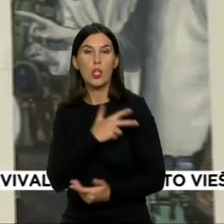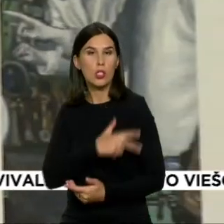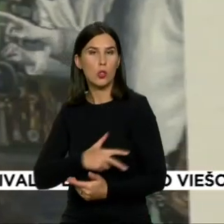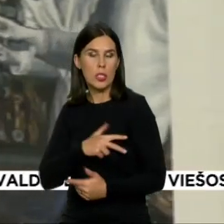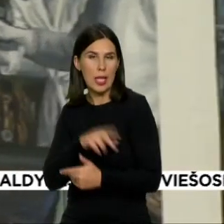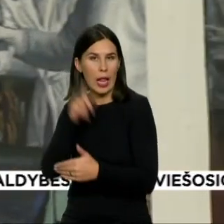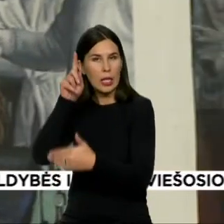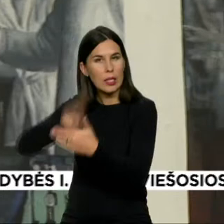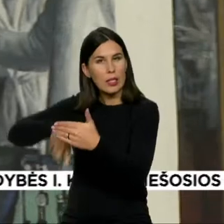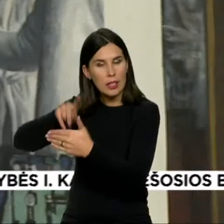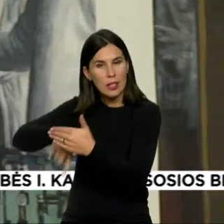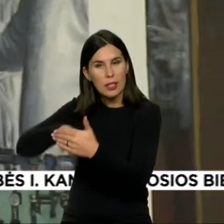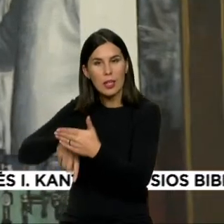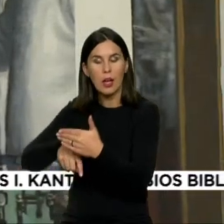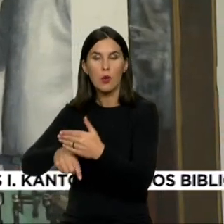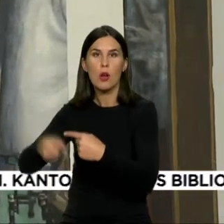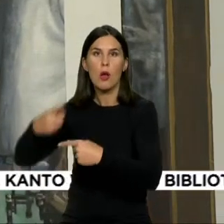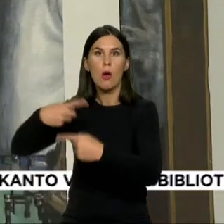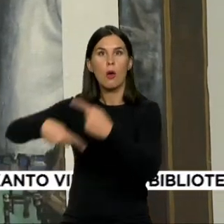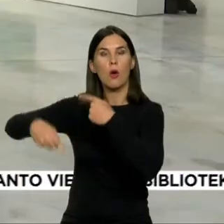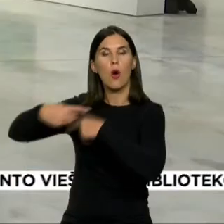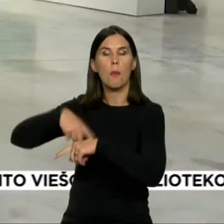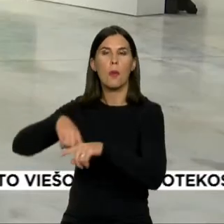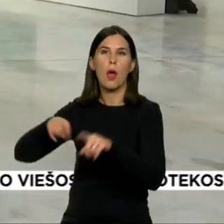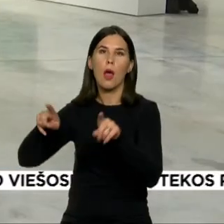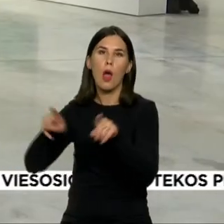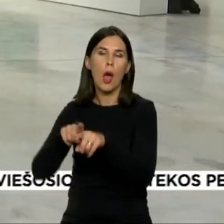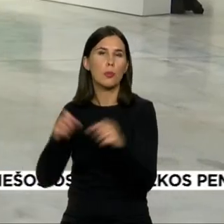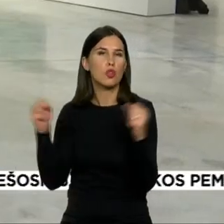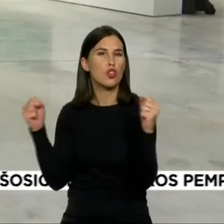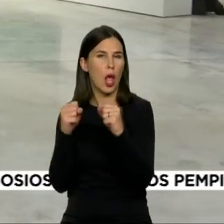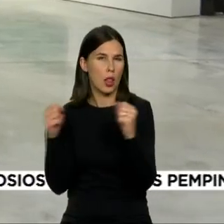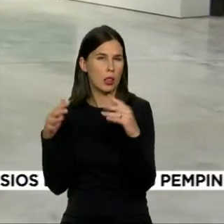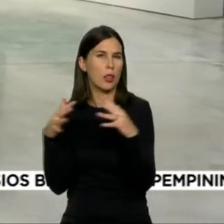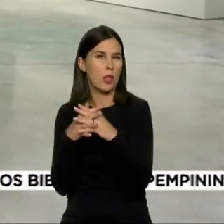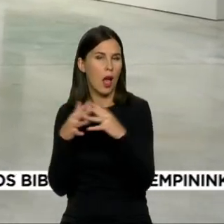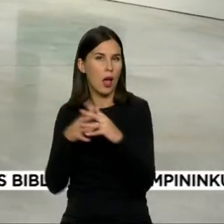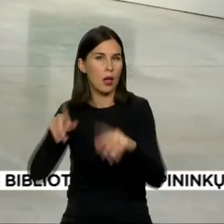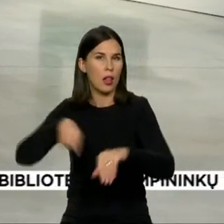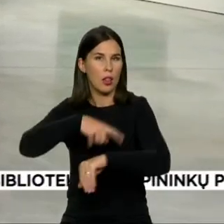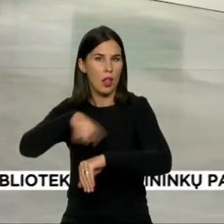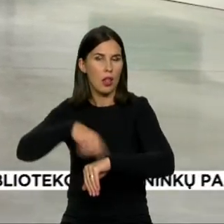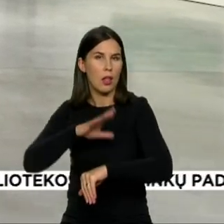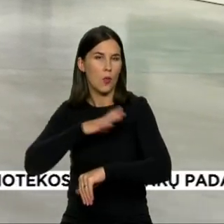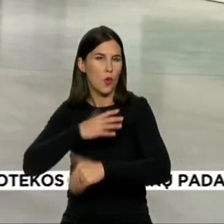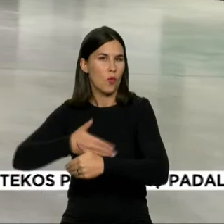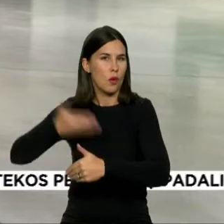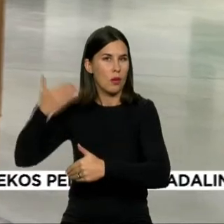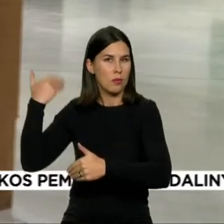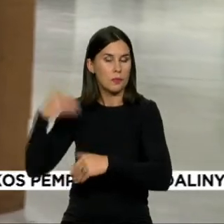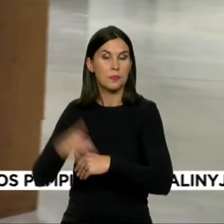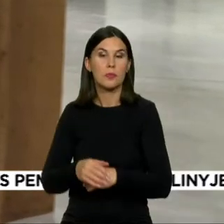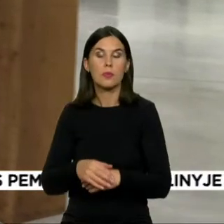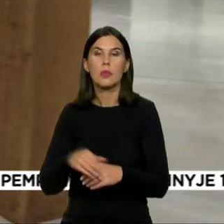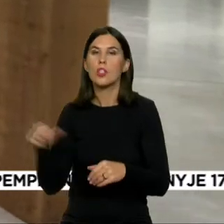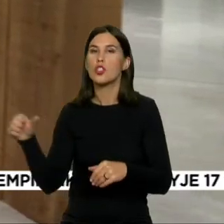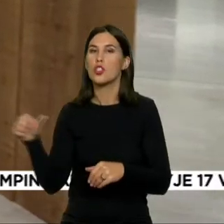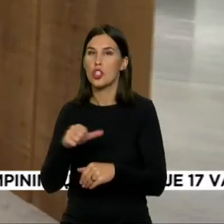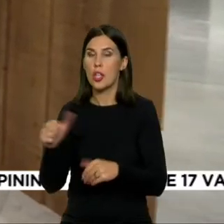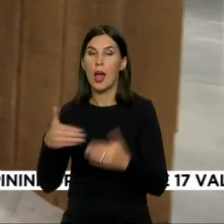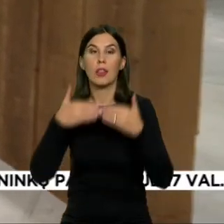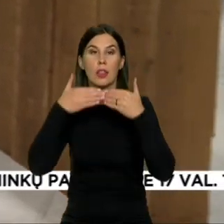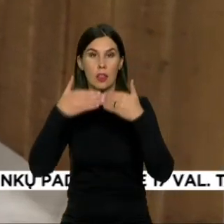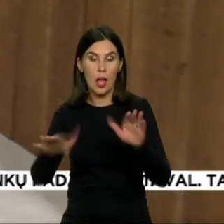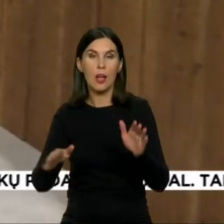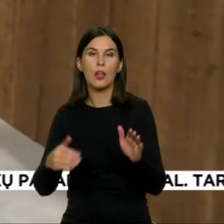tikrųjų bus garžimai šaltojo karo metų pavyga ir labiau tą lūžio veikinti. Parodamo muzieju atidaroma šeštadienį ir veiks iki